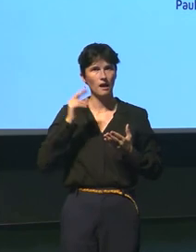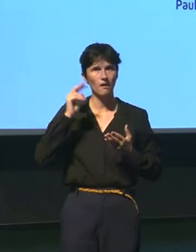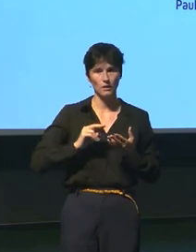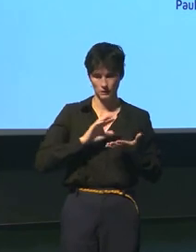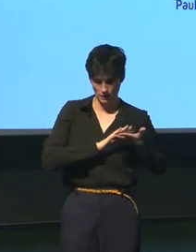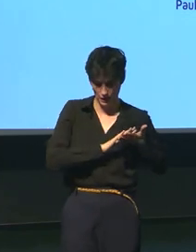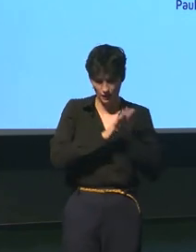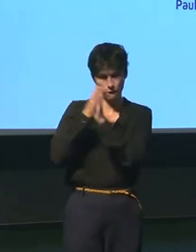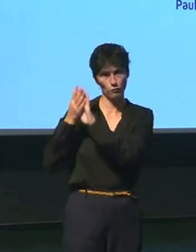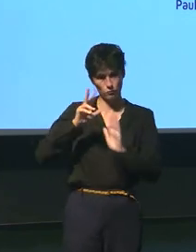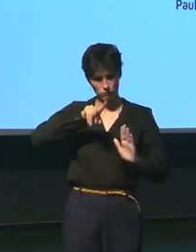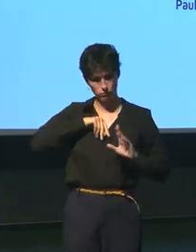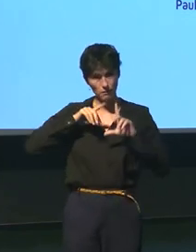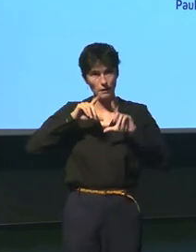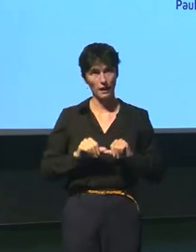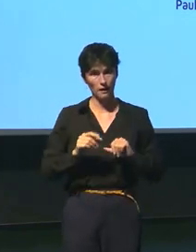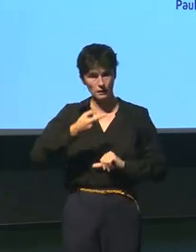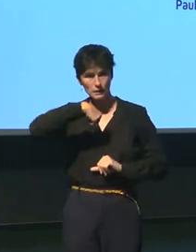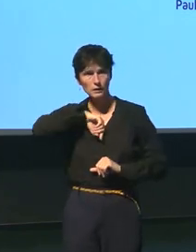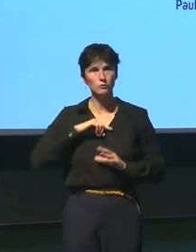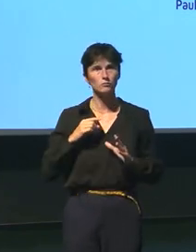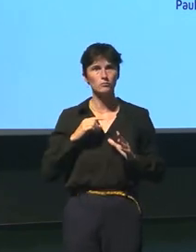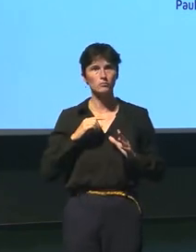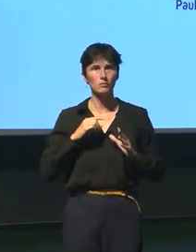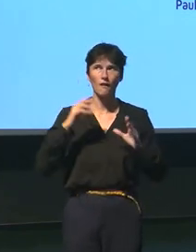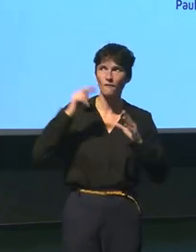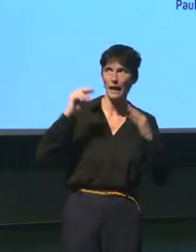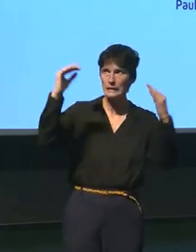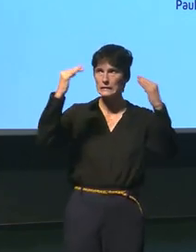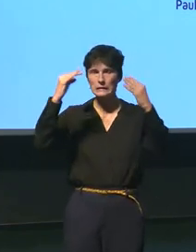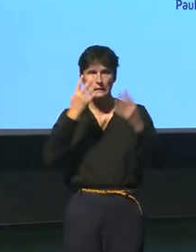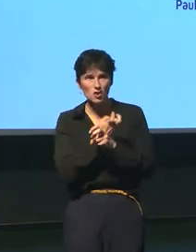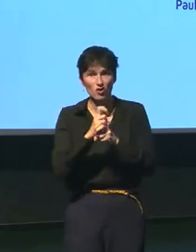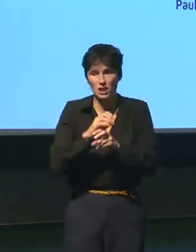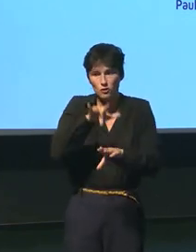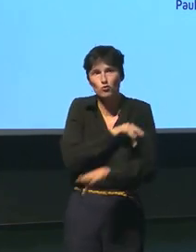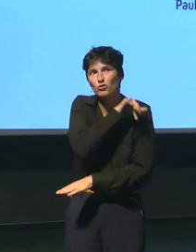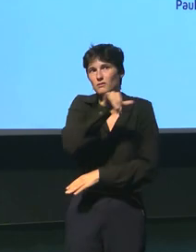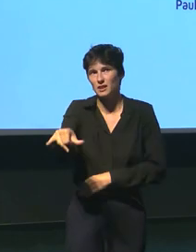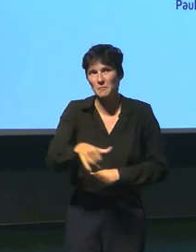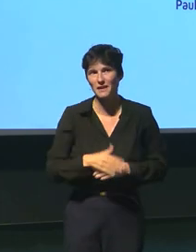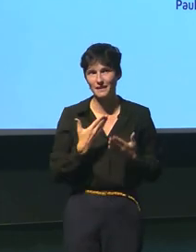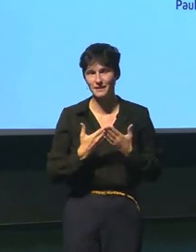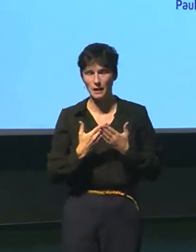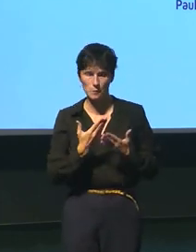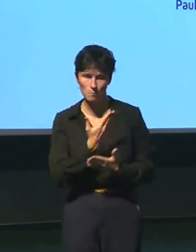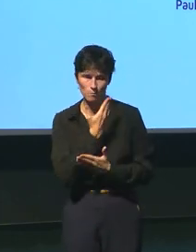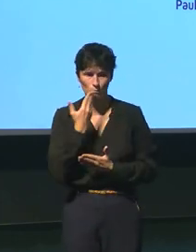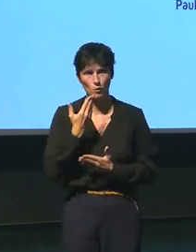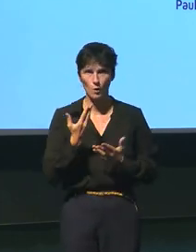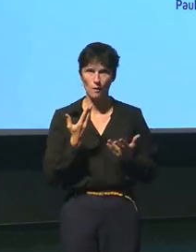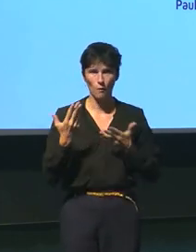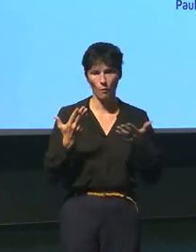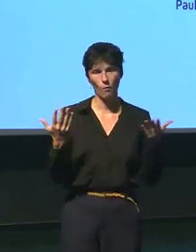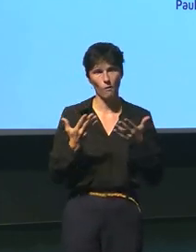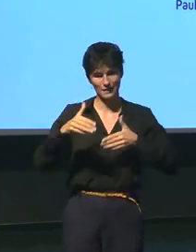évolution nous n'avons jamais été confrontés à des radiations dangereuses réellement donc il est probablement plus réaliste d'envisager des systèmes